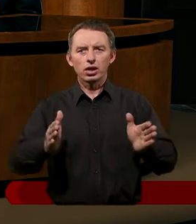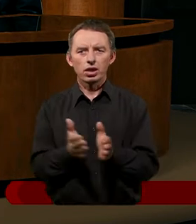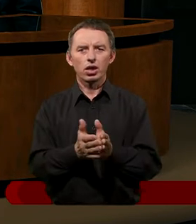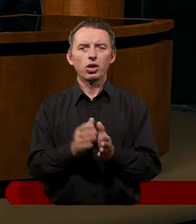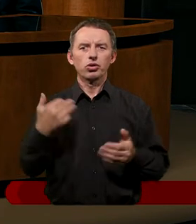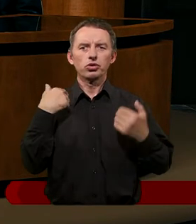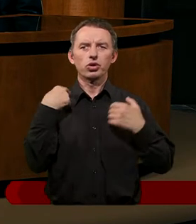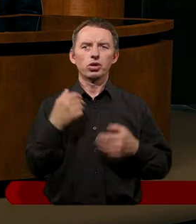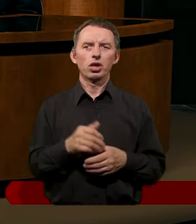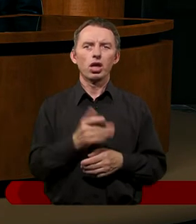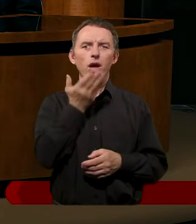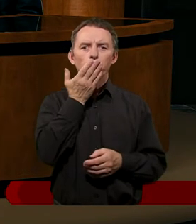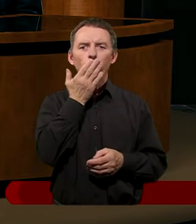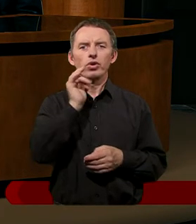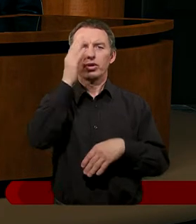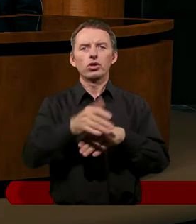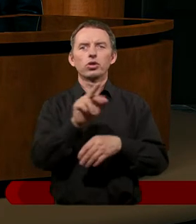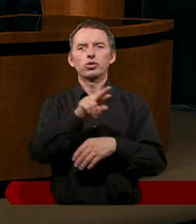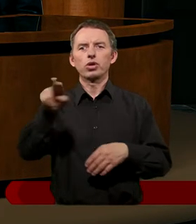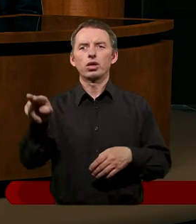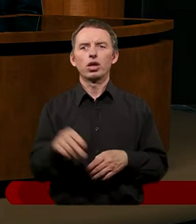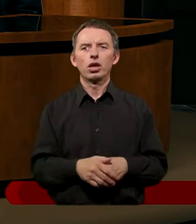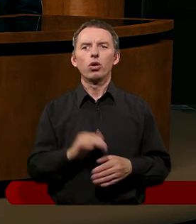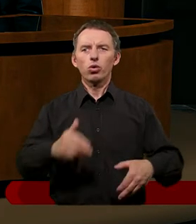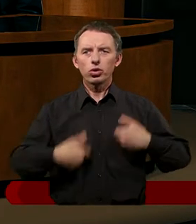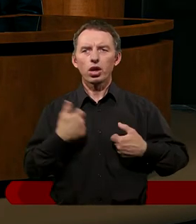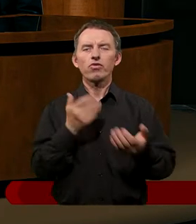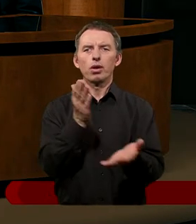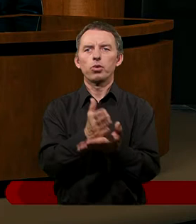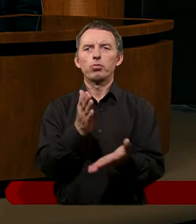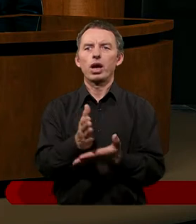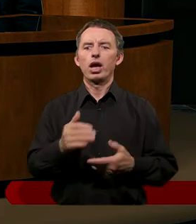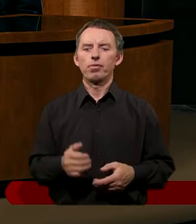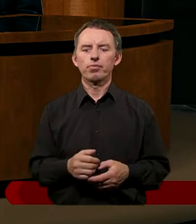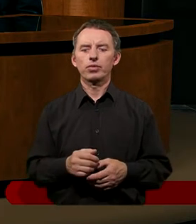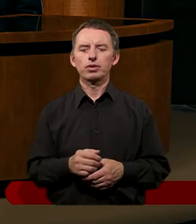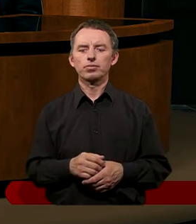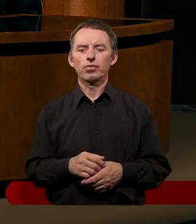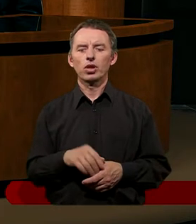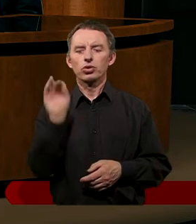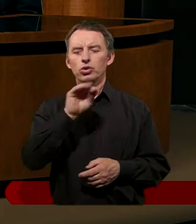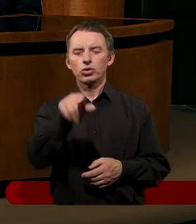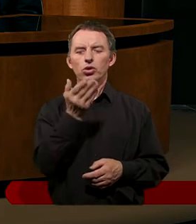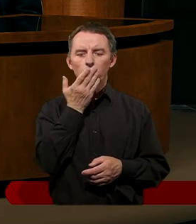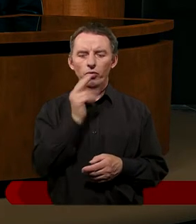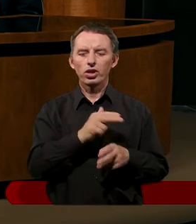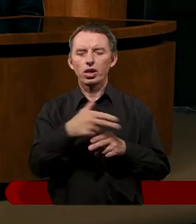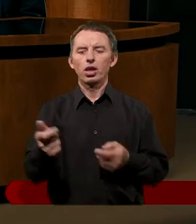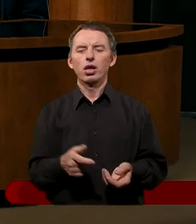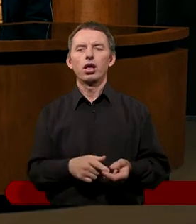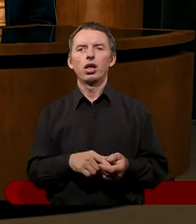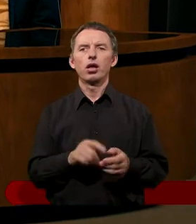wkracza i pokazuje i mówi, że odpuszczone są grzechy. Uzdrawia, pomaga. Ja bym jeszcze dodała, bo my mówimy o takich